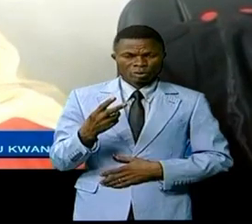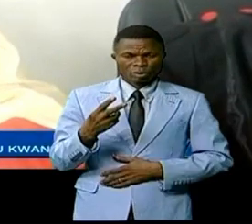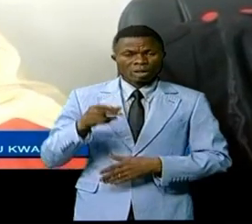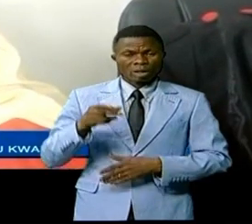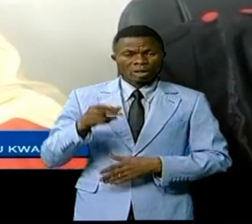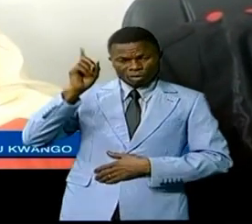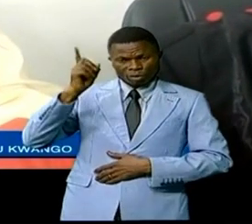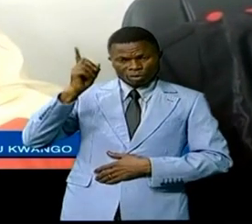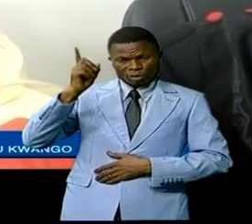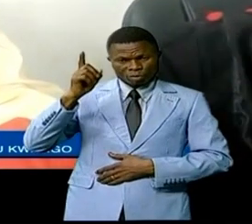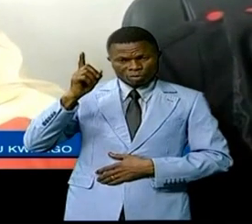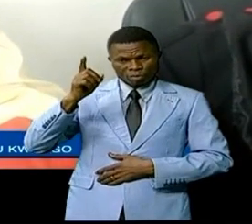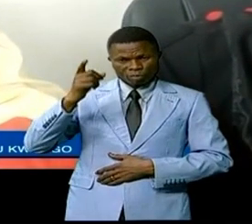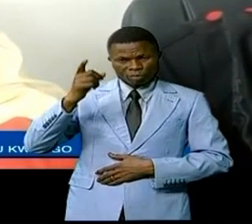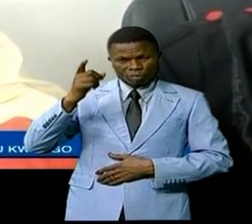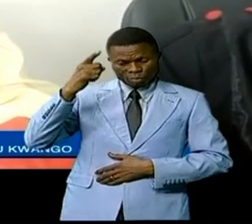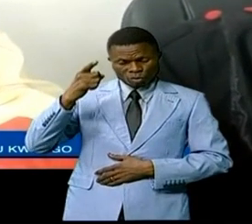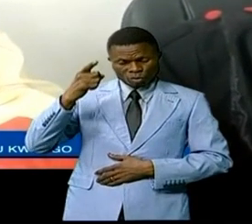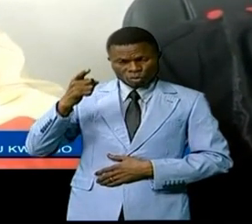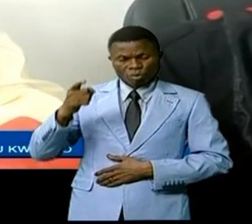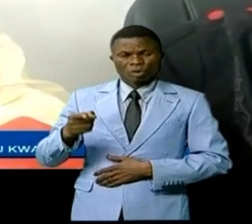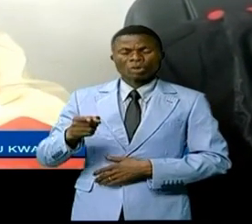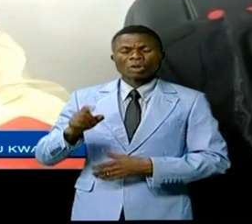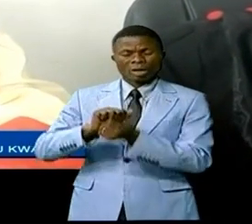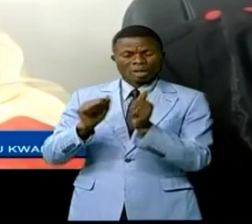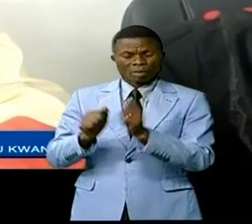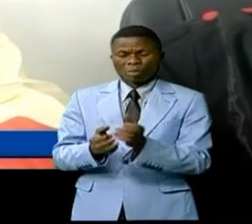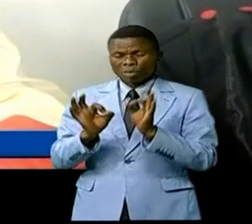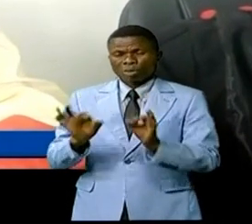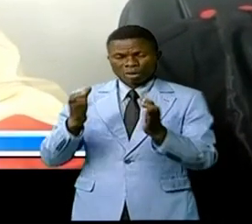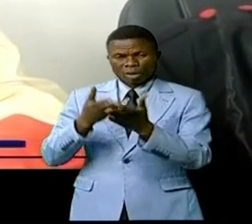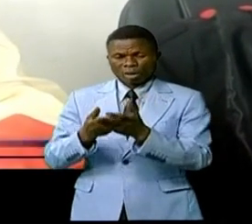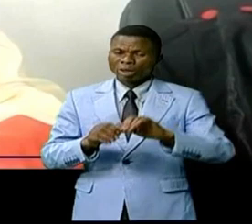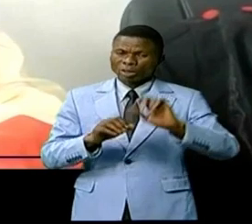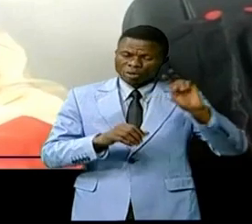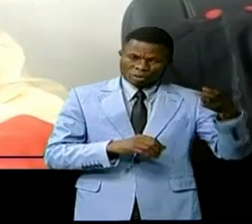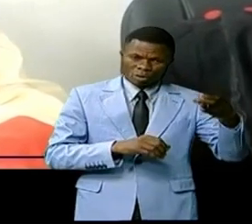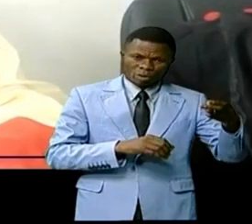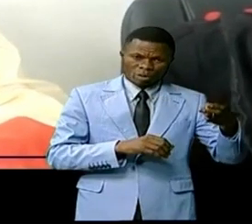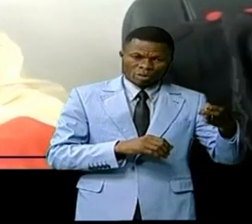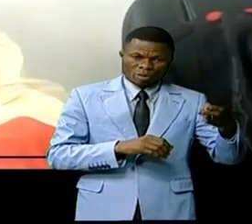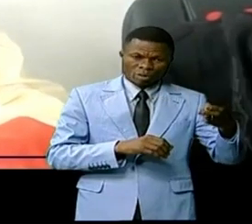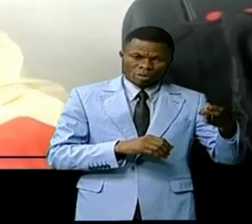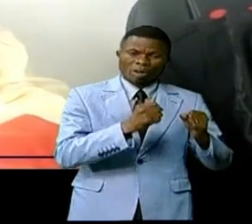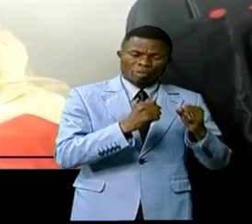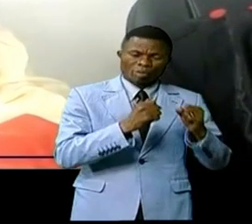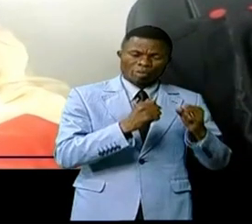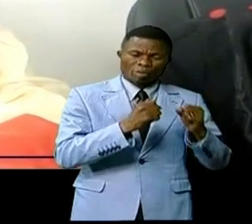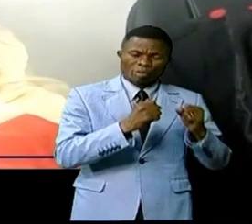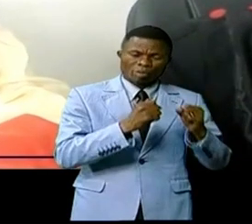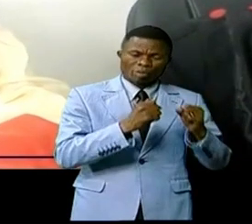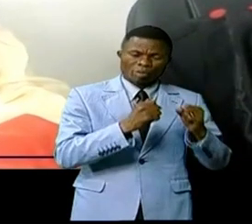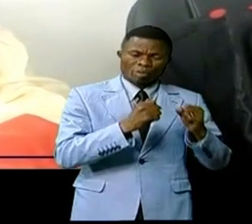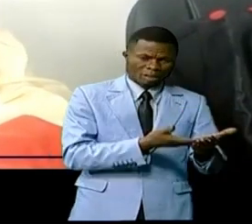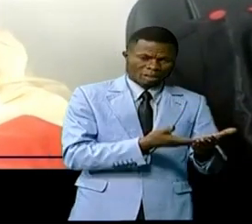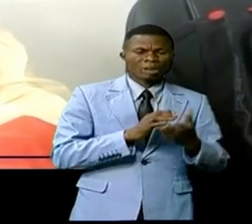pour les faibles, faibles entre guillemets, et l'autre pour les puissants, puissants entre guillemets.